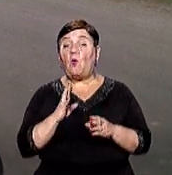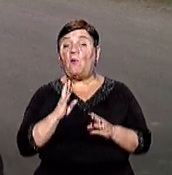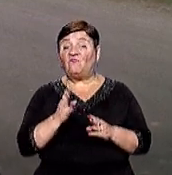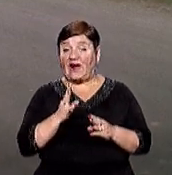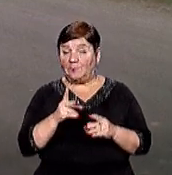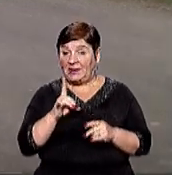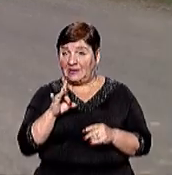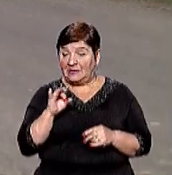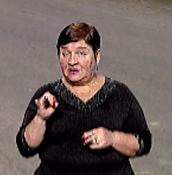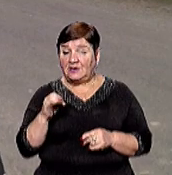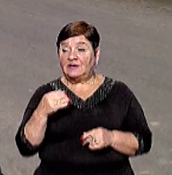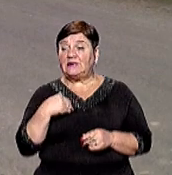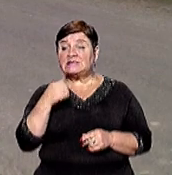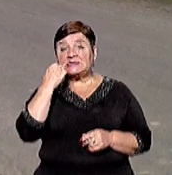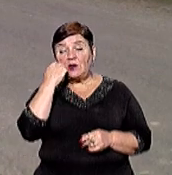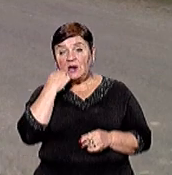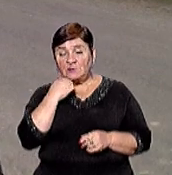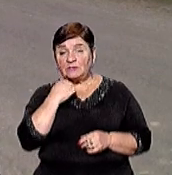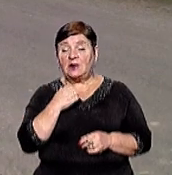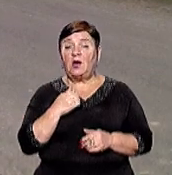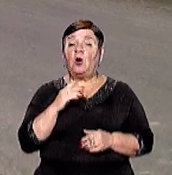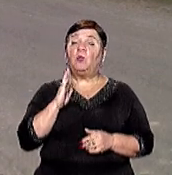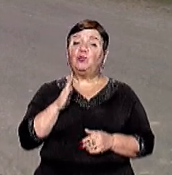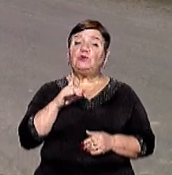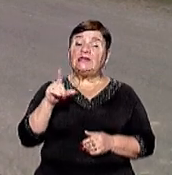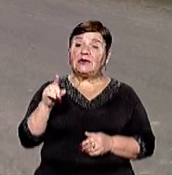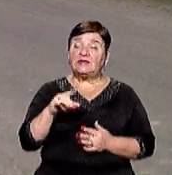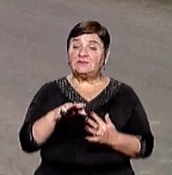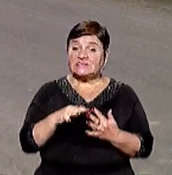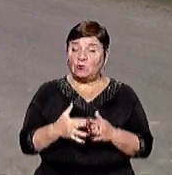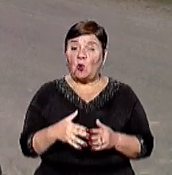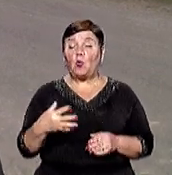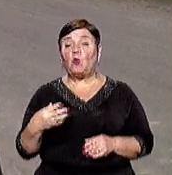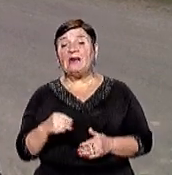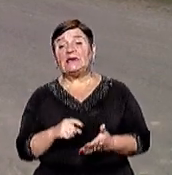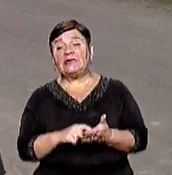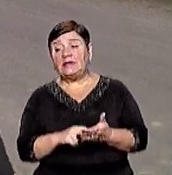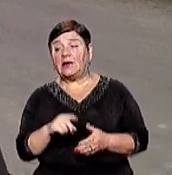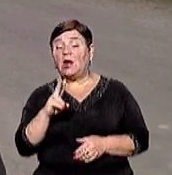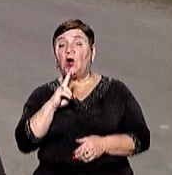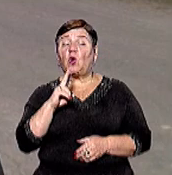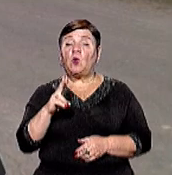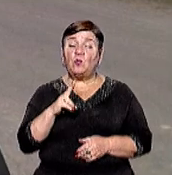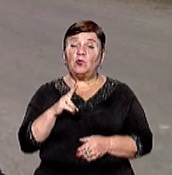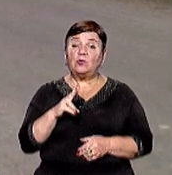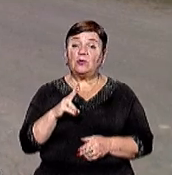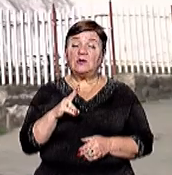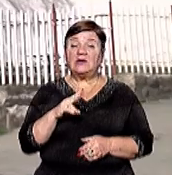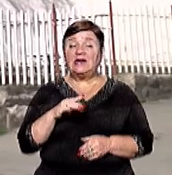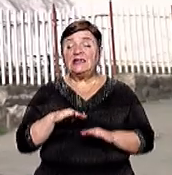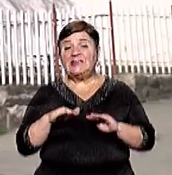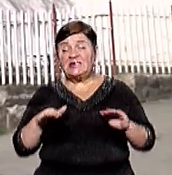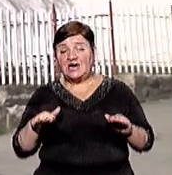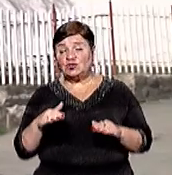можливо треба комусь яка допомога стареньким людям Їдемо в село, в Ужгород, купляємо ліки, кому ліки, кому суміш дитячий, кому памперси